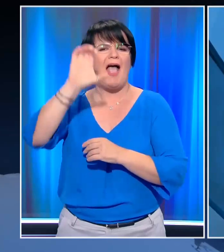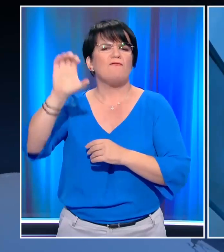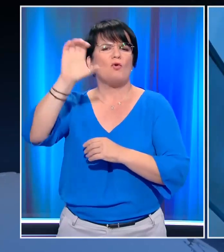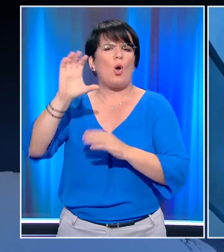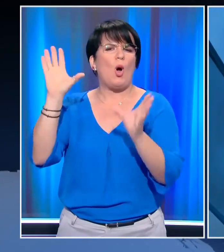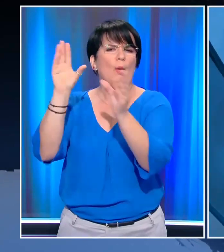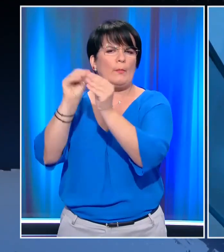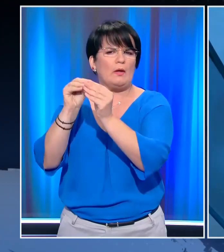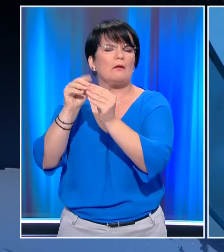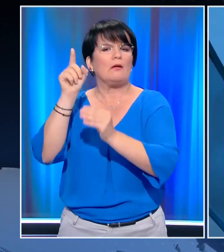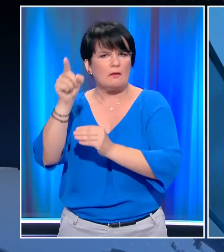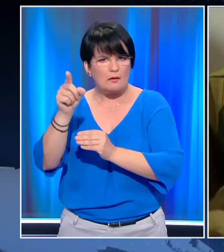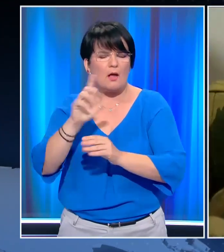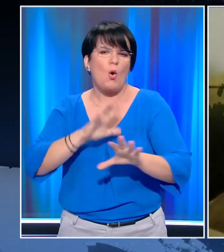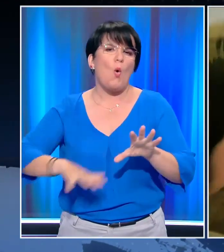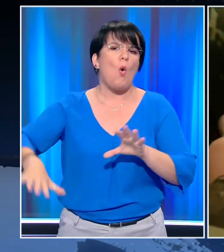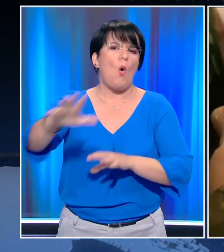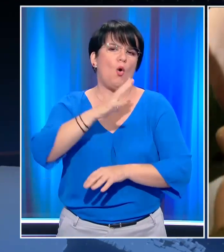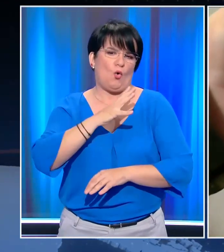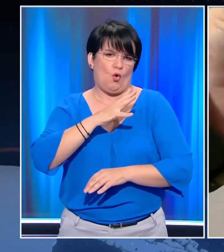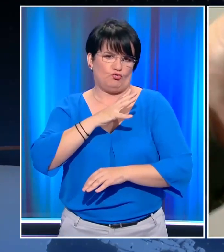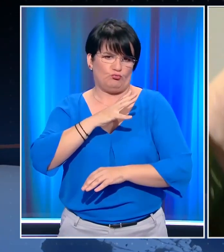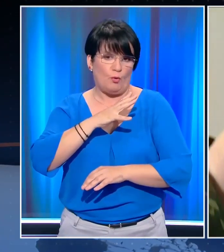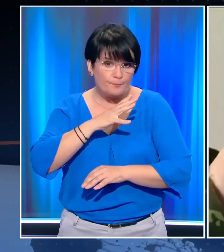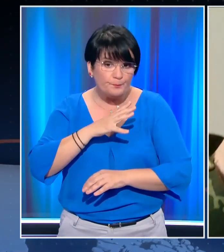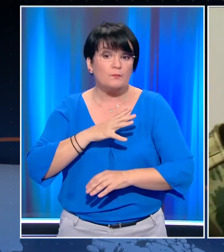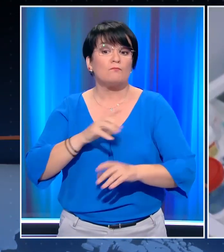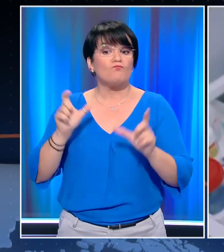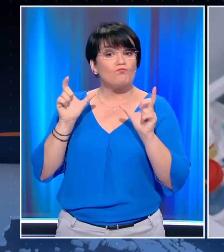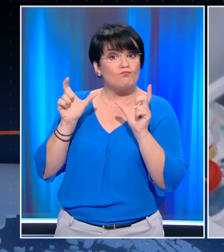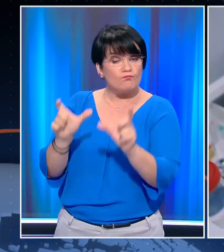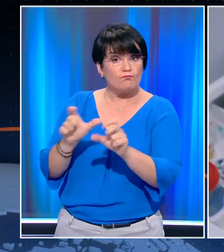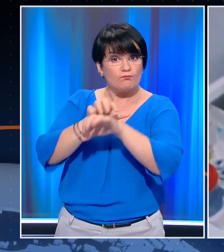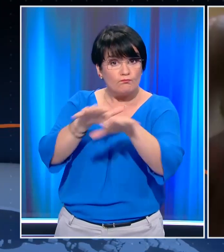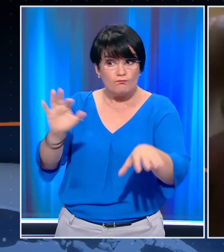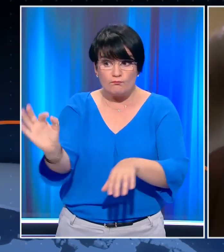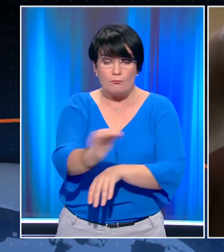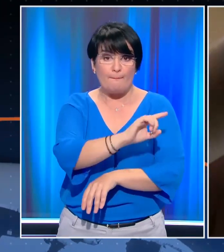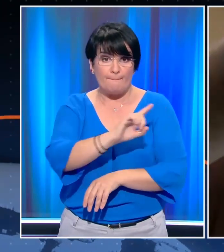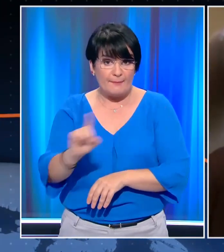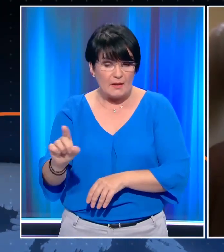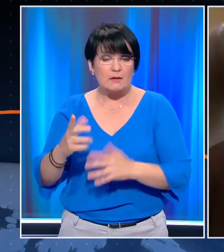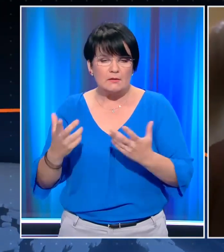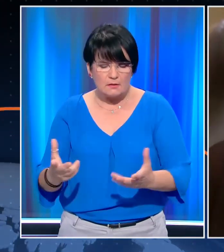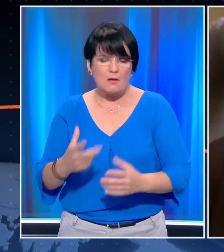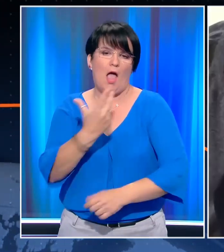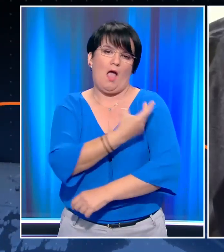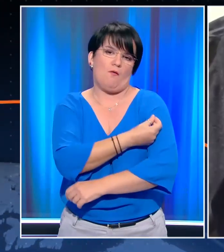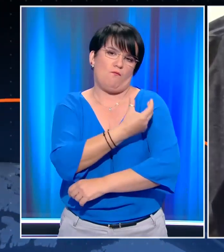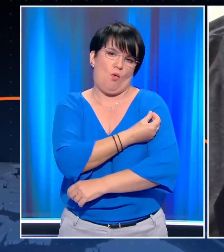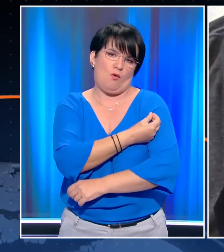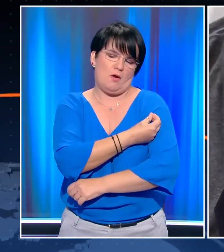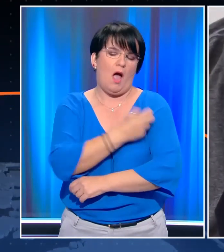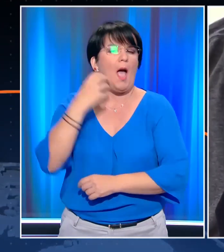και ενεχομένως σε όλο τον κόσμο. Μοναδικό όπλος στην προσπάθεια περιορισμού εξάπλωσης της Ινδικής Μετάλλαξης είναι ο πλήρης εμβολιασμός